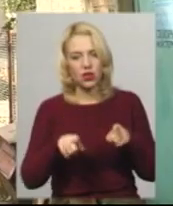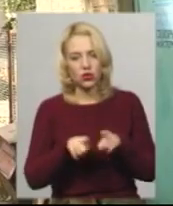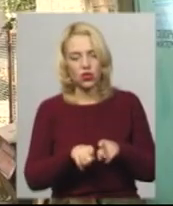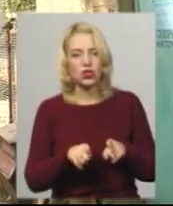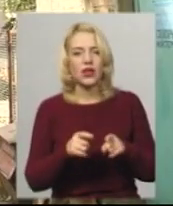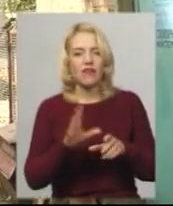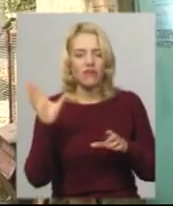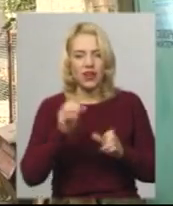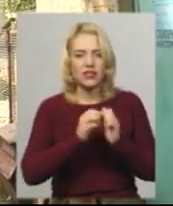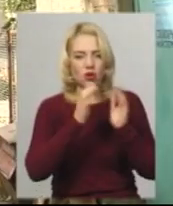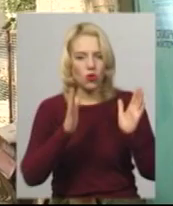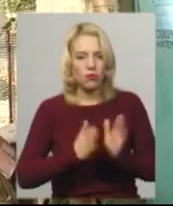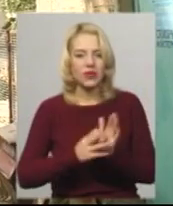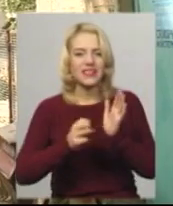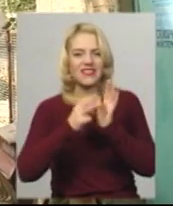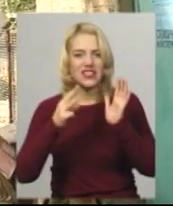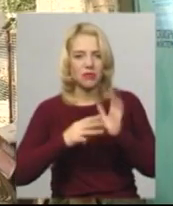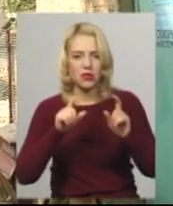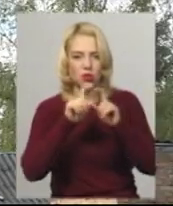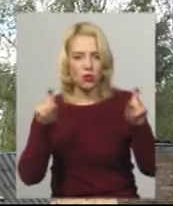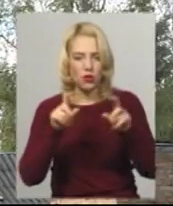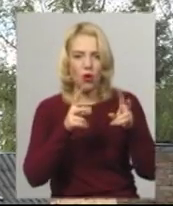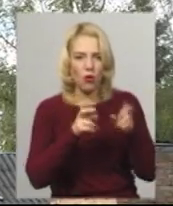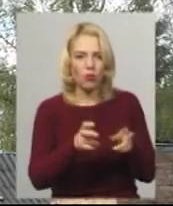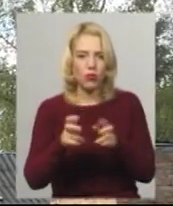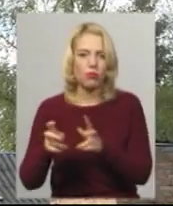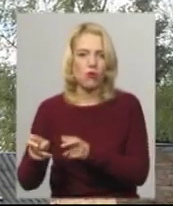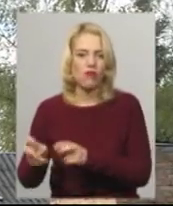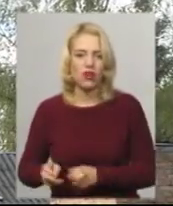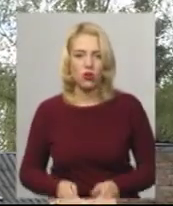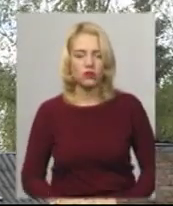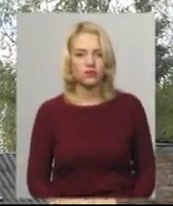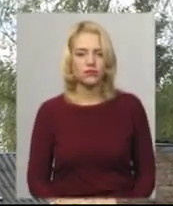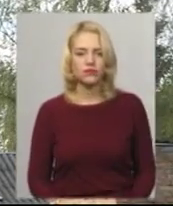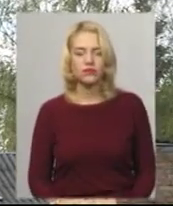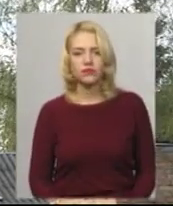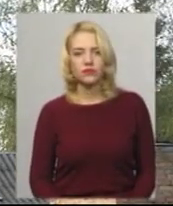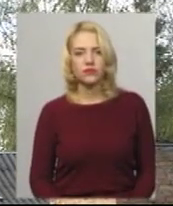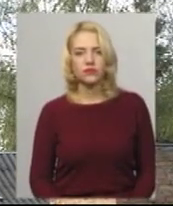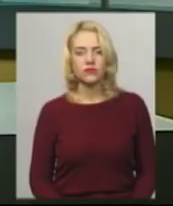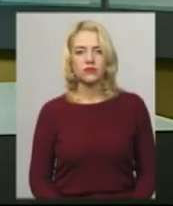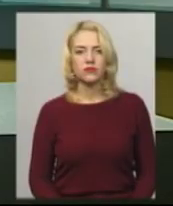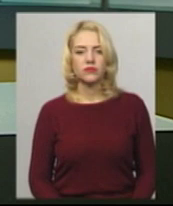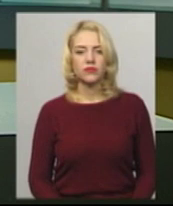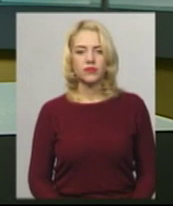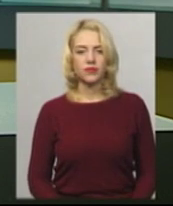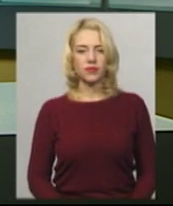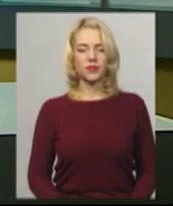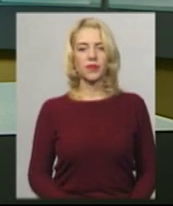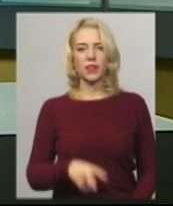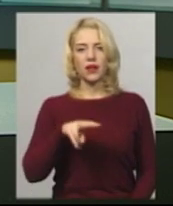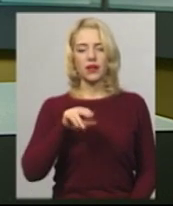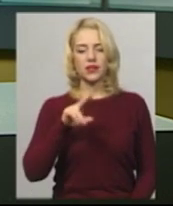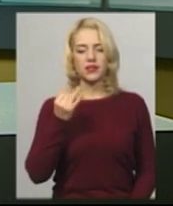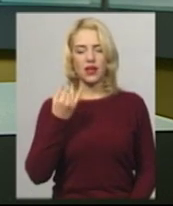тепловий комплекс 18 об'єктів. Анастасія Збродова, Олександр Горішевський, новини на Суспільному, Хмельниччина. Ліцей